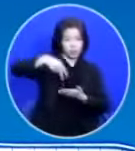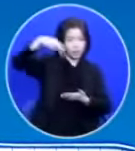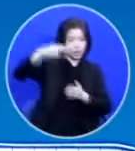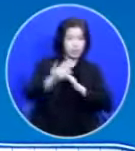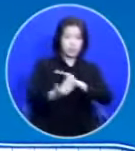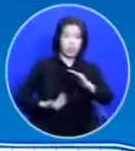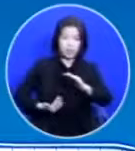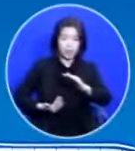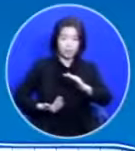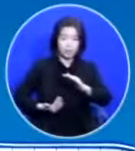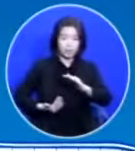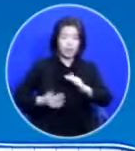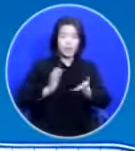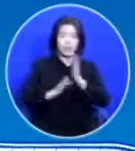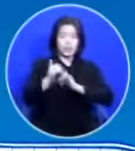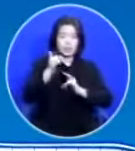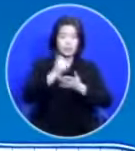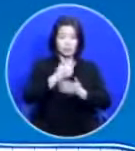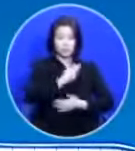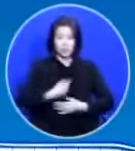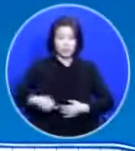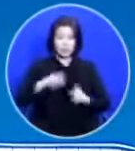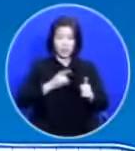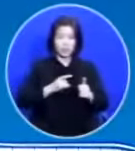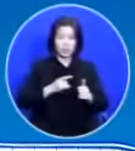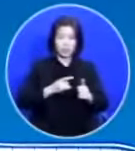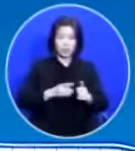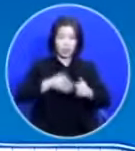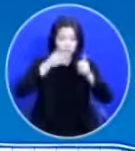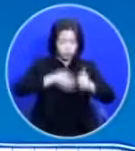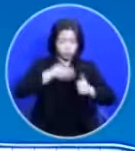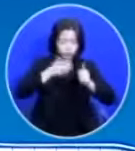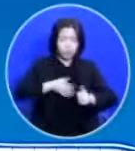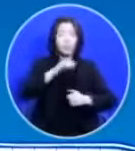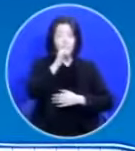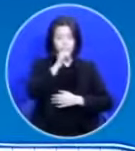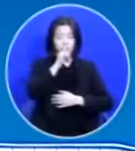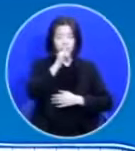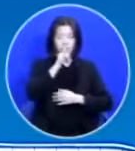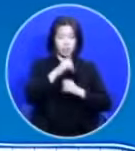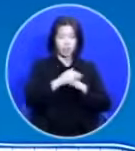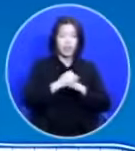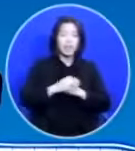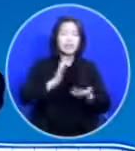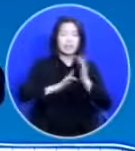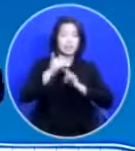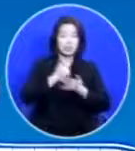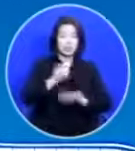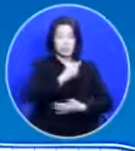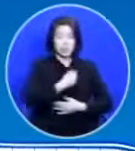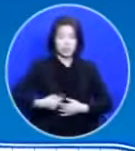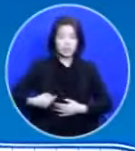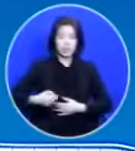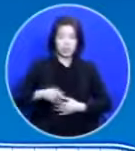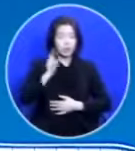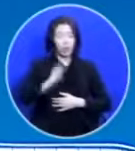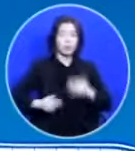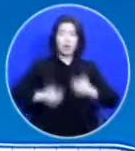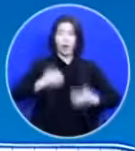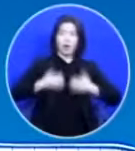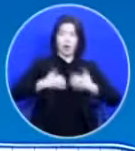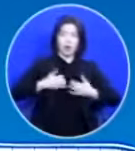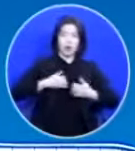제자들에게 아주 신신당부를 하셔야 됐어요 왜냐하면 예수님의 제자들이 너무 흥분하니까